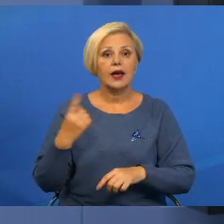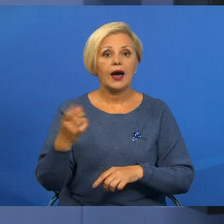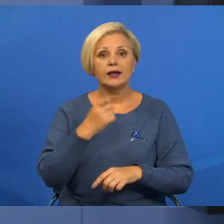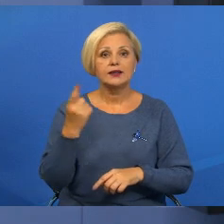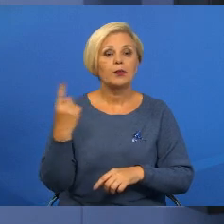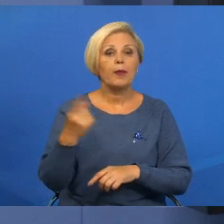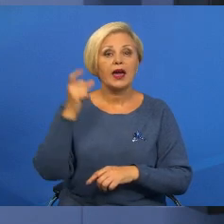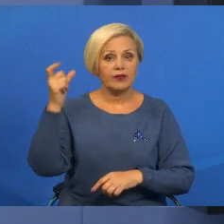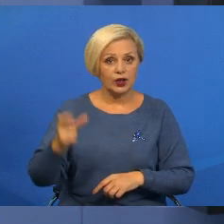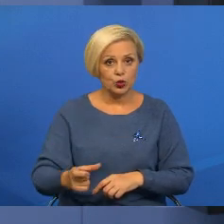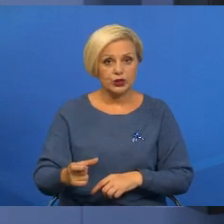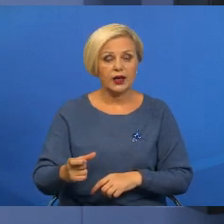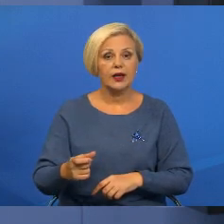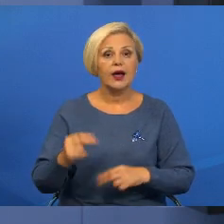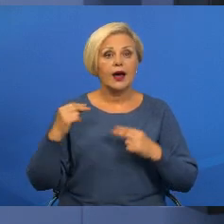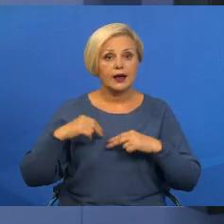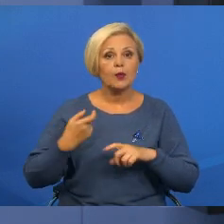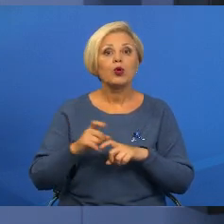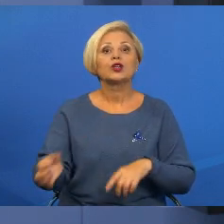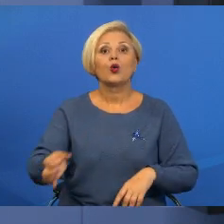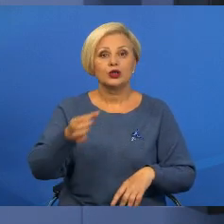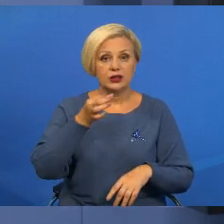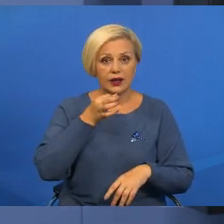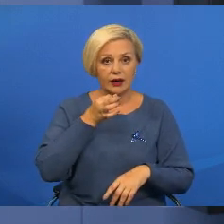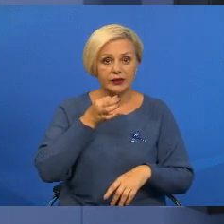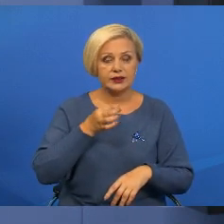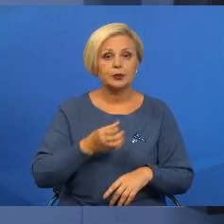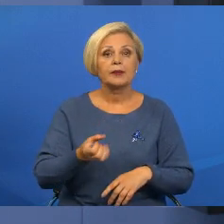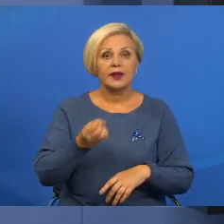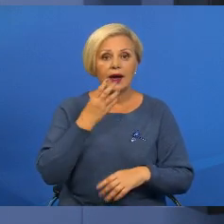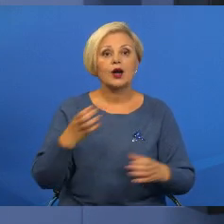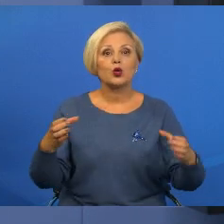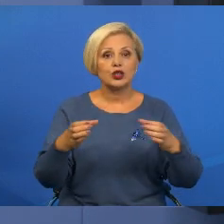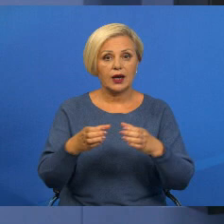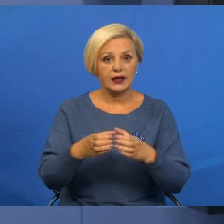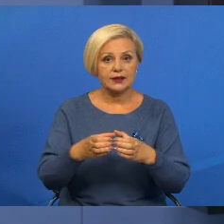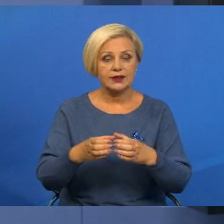первых людей. Работа мне очень нравится. Хороший коллектив.